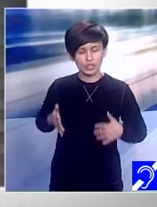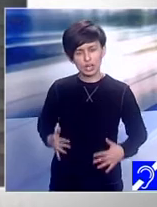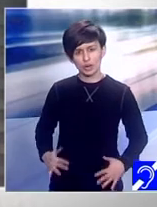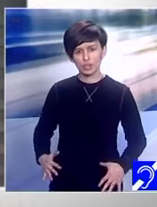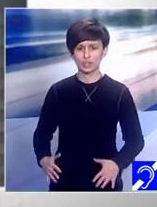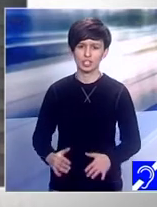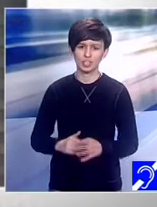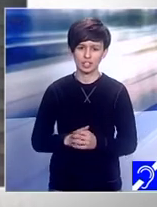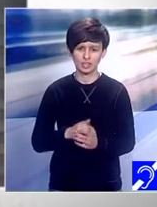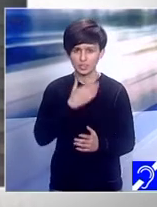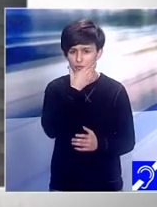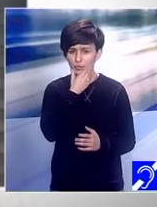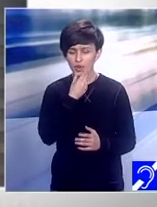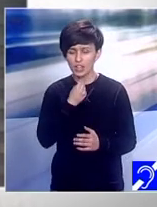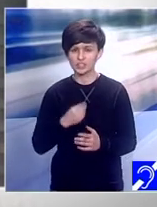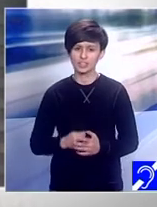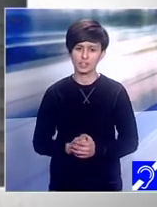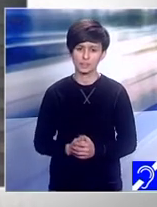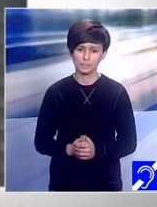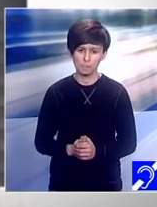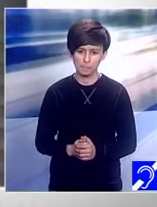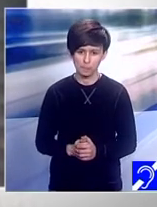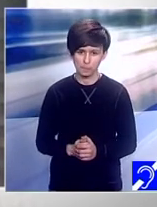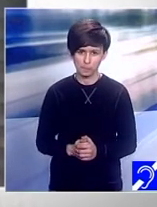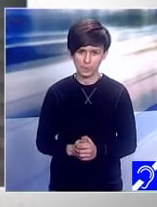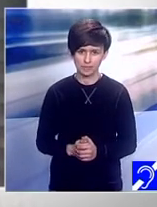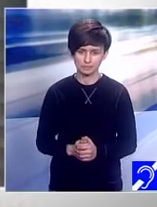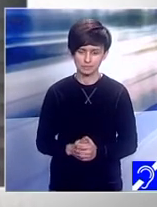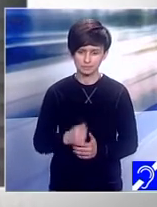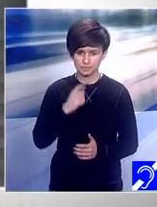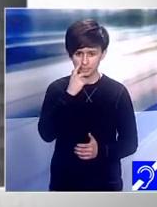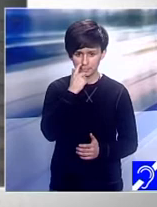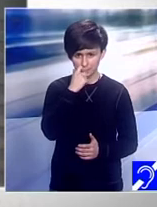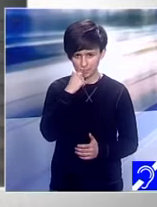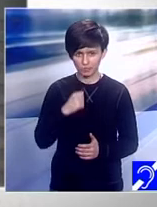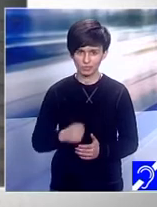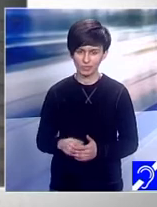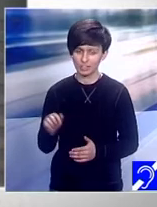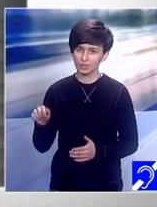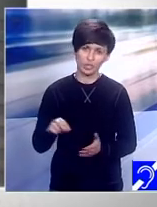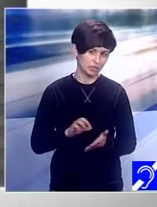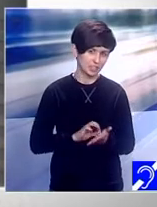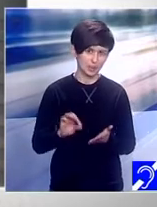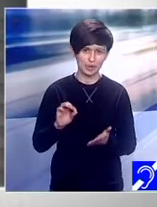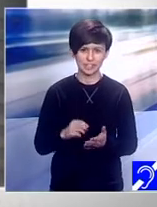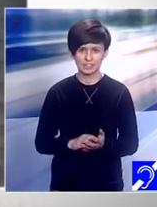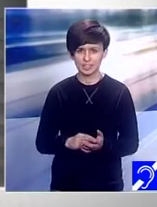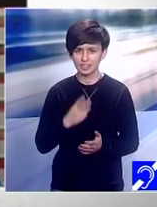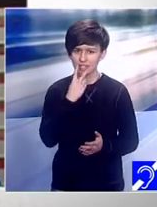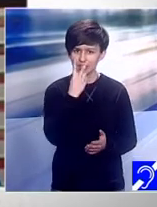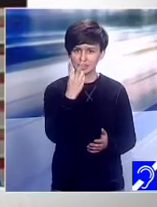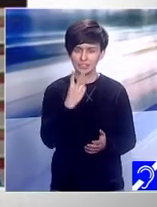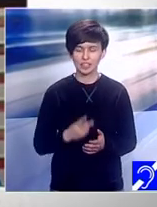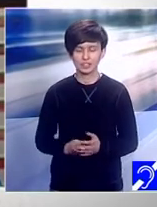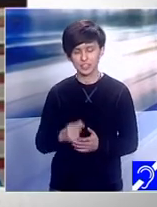Ne-ai făcut să te vedem zâmbind, fiind prezentă în fața publicului, dar în spatele zâmbetului tău. Se ascundeau emoții?